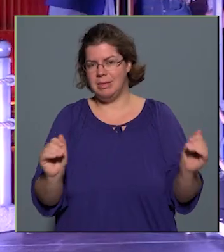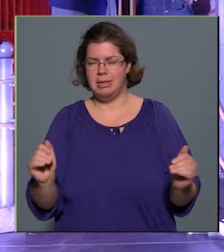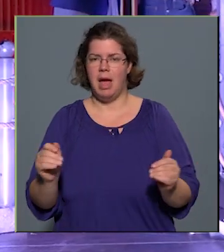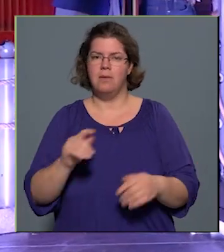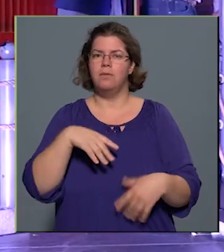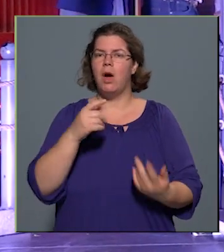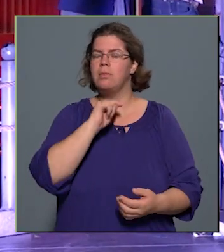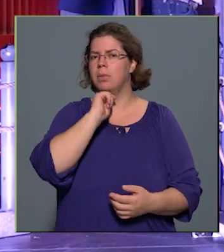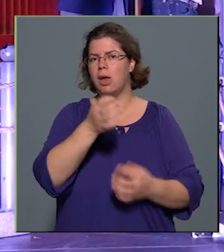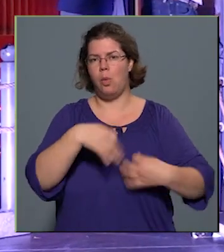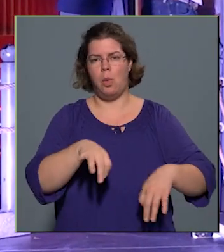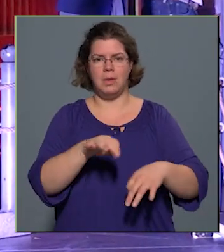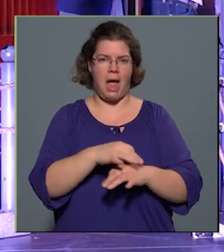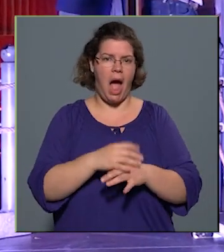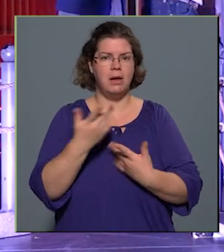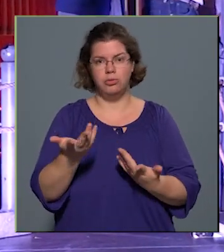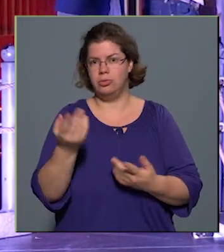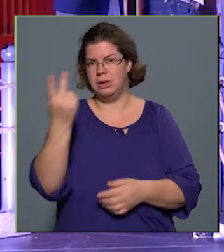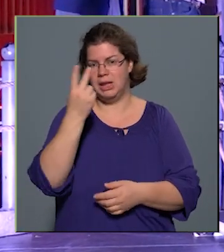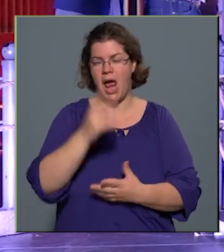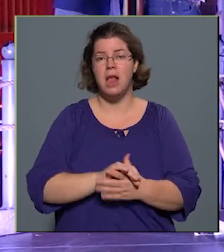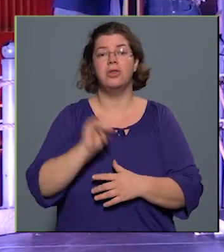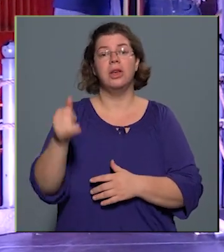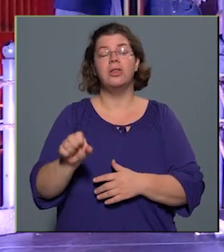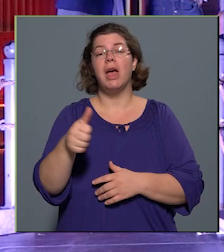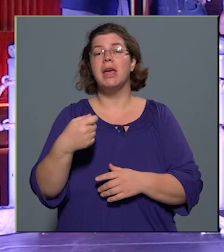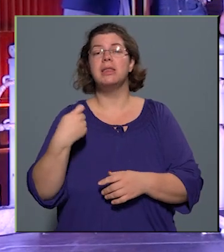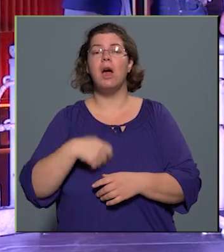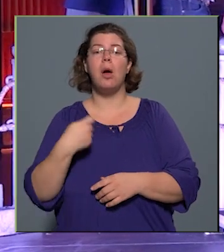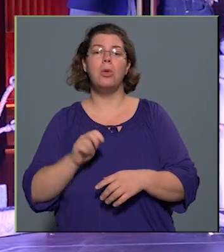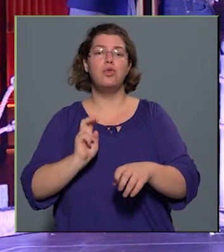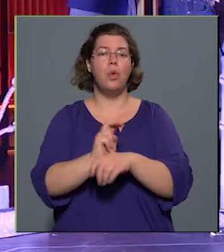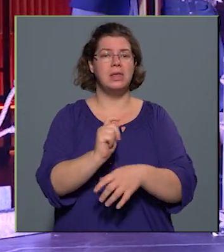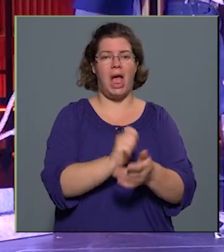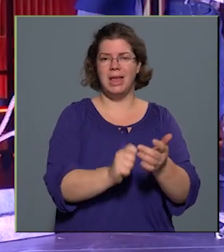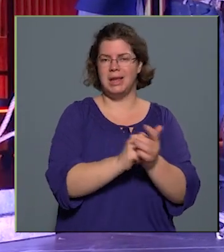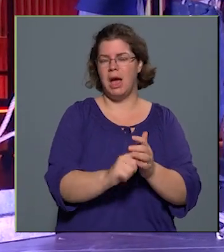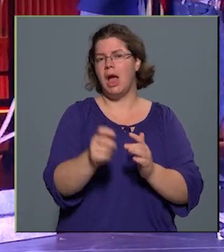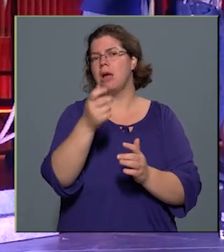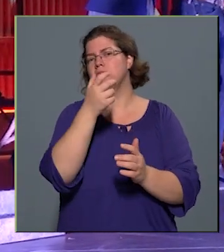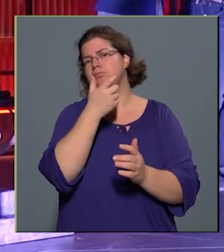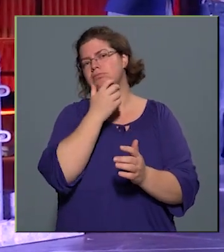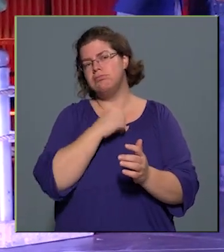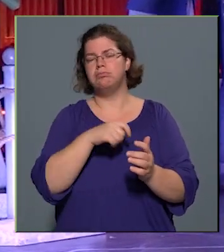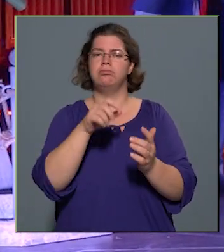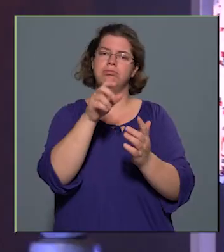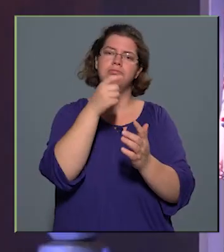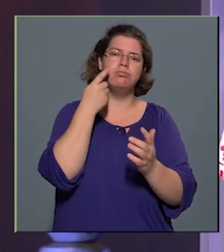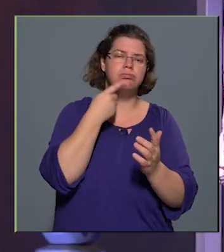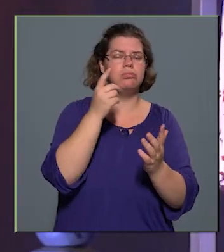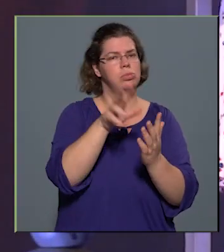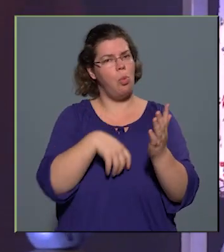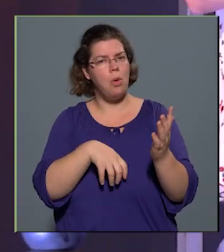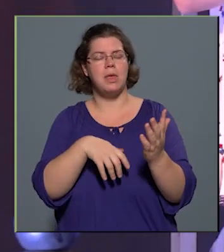nagyon híres. Tulajdonképpen egy darabot írnak hozzá a szerzők, egy prózával kitöltik